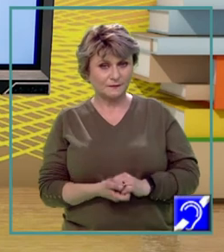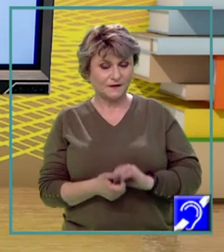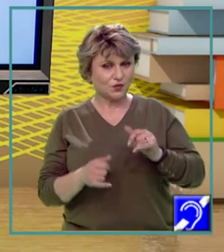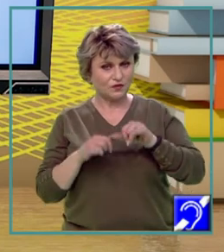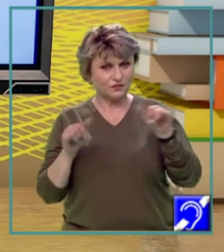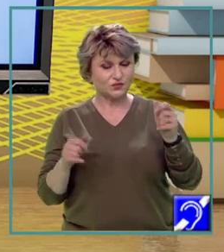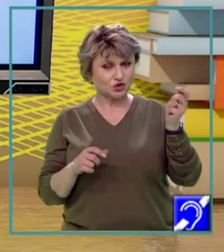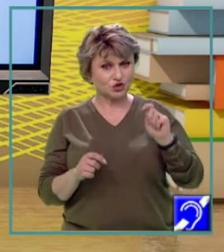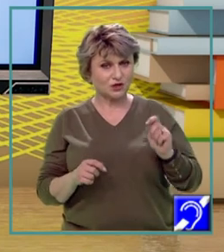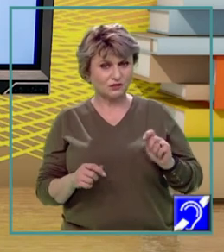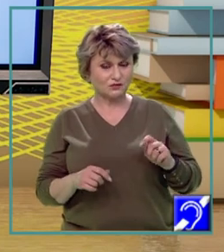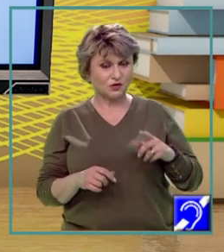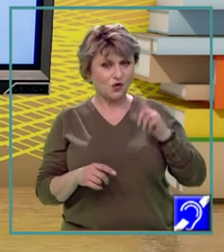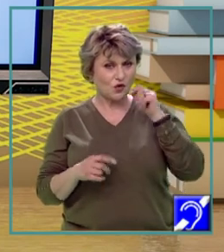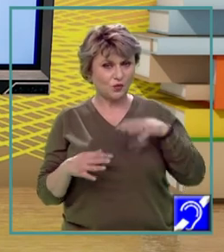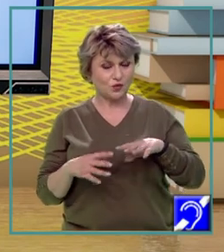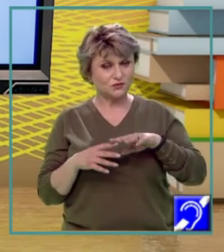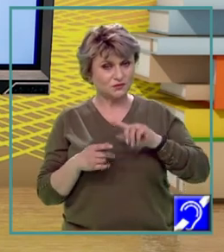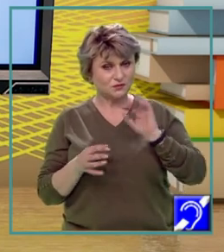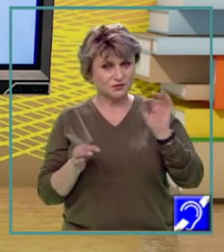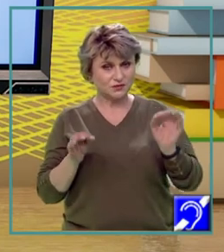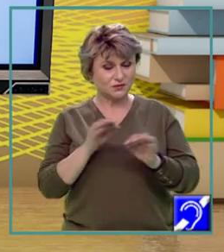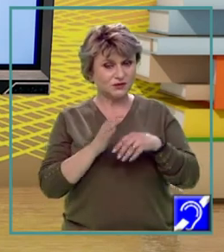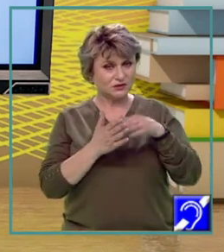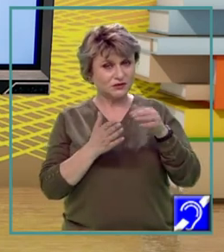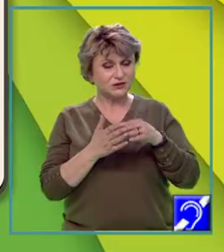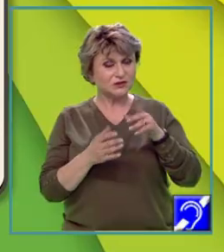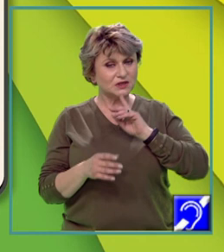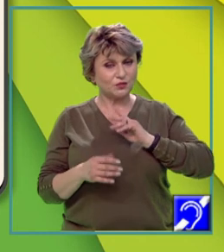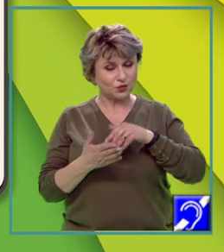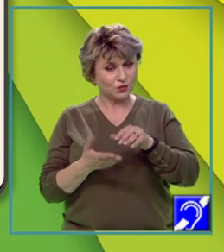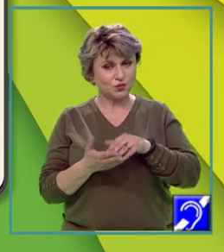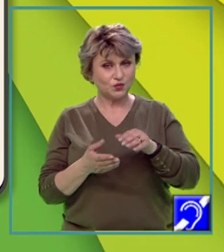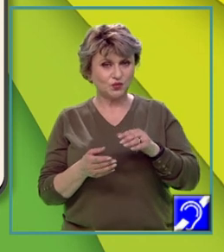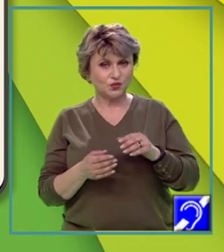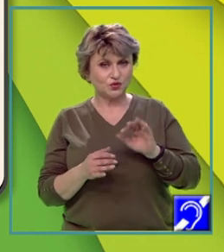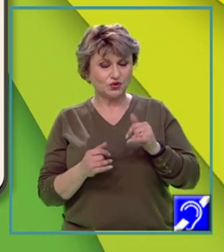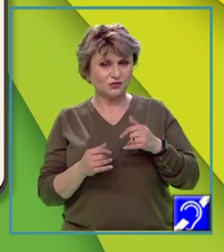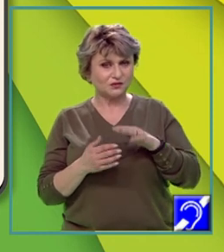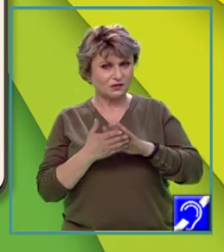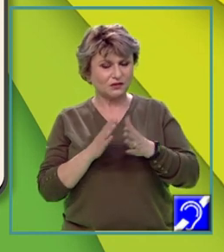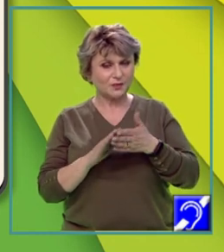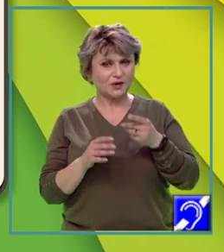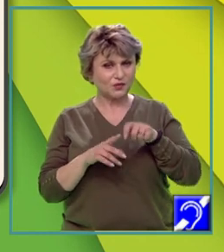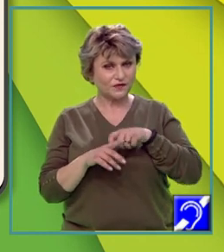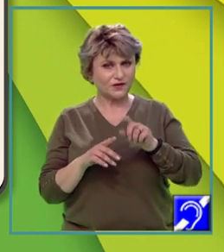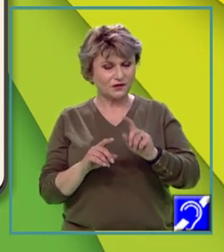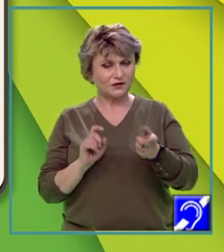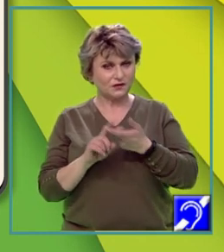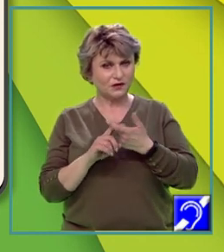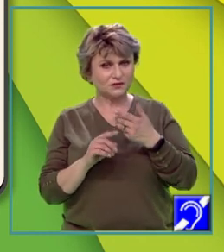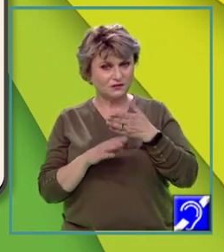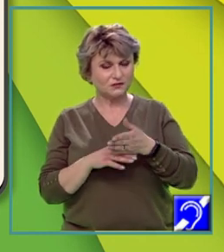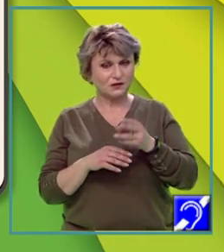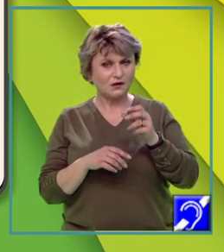societății urbane, omul s-a transformat din simplu consumator într-un factor activ în mediu, determinând modificări ale relațiilor